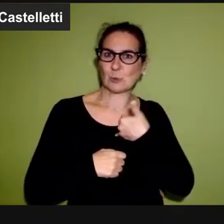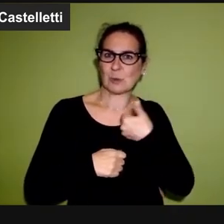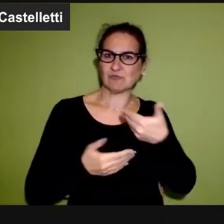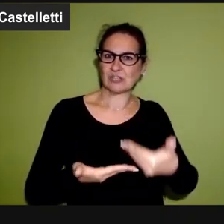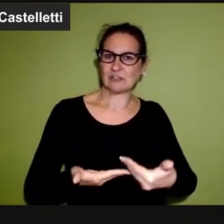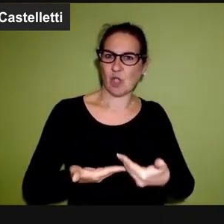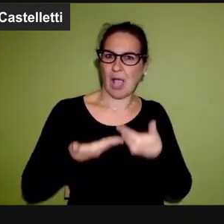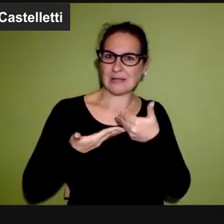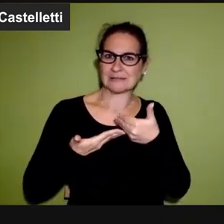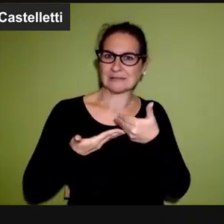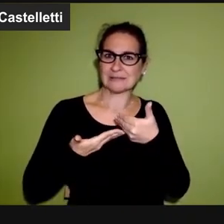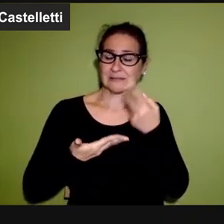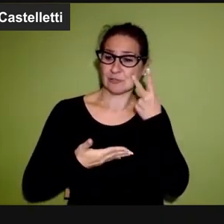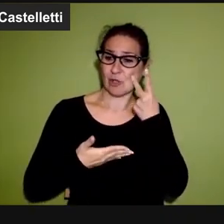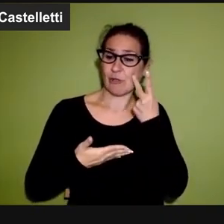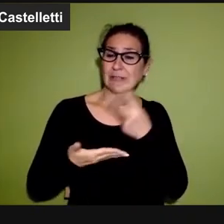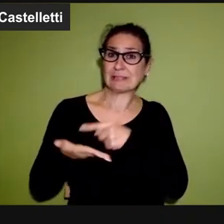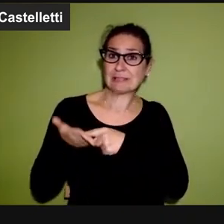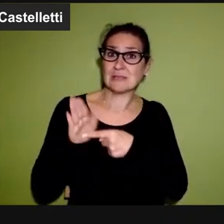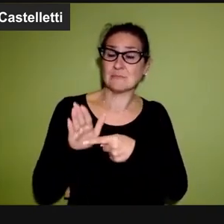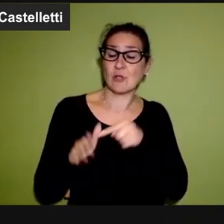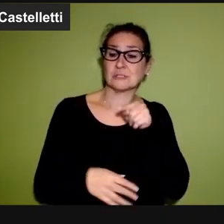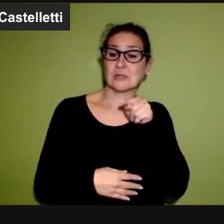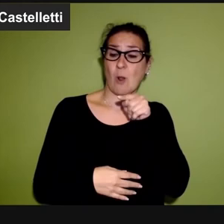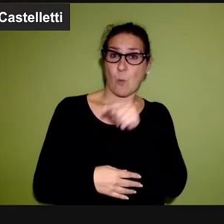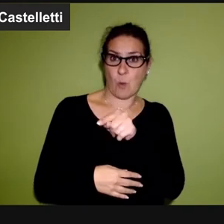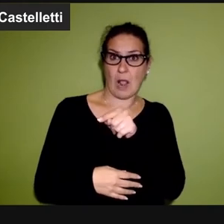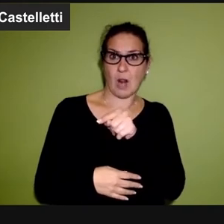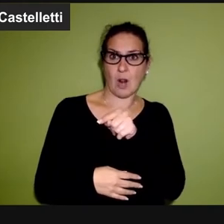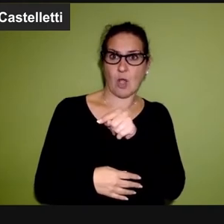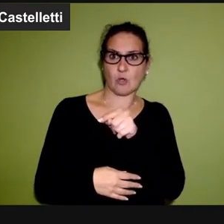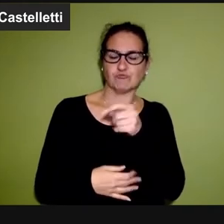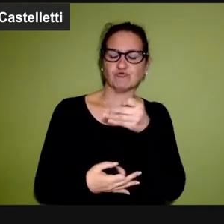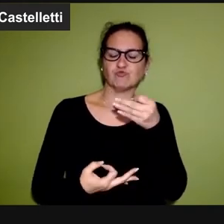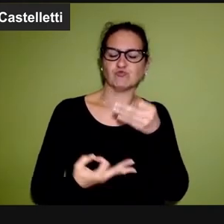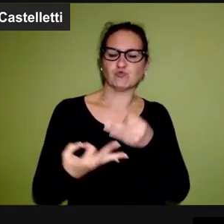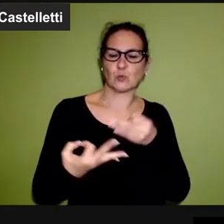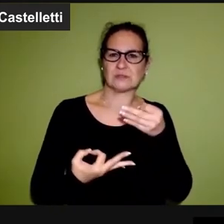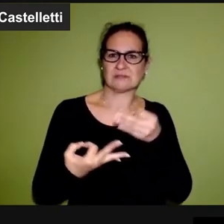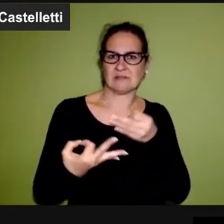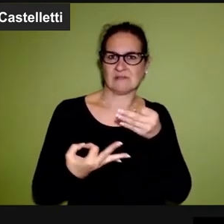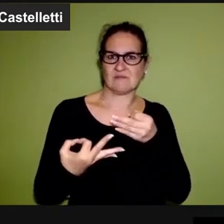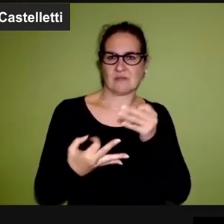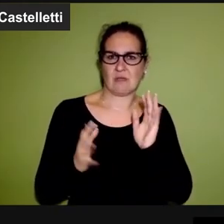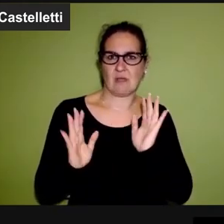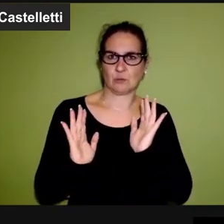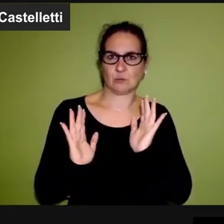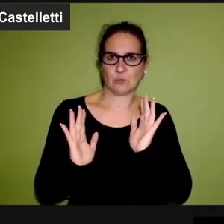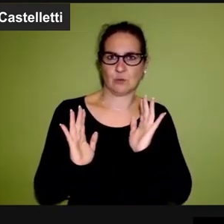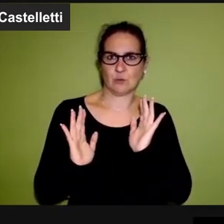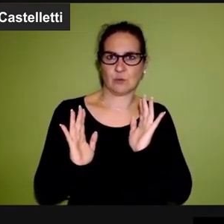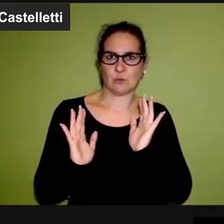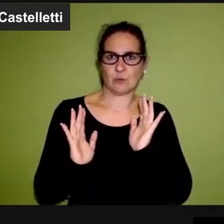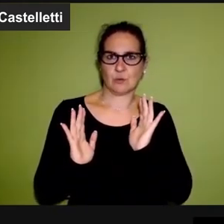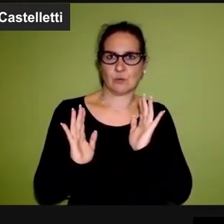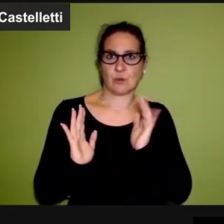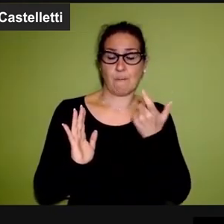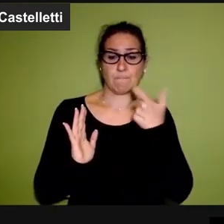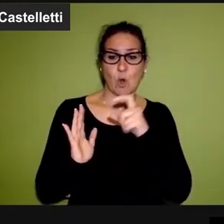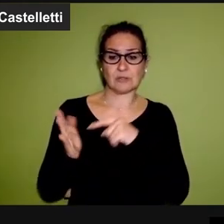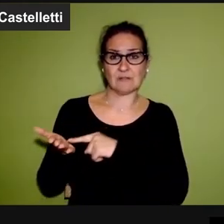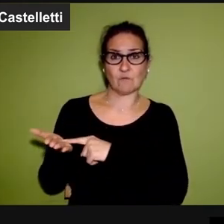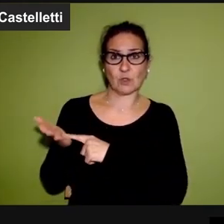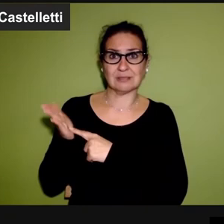assistito possa essere una giustificatissima iniziativa,